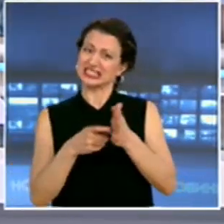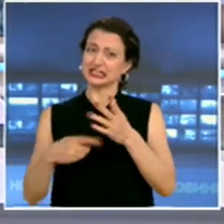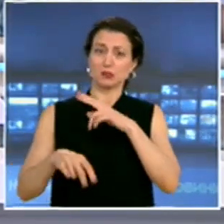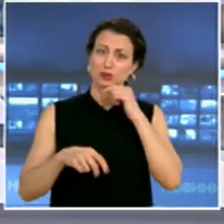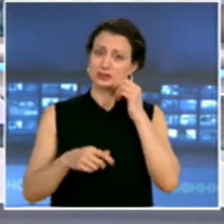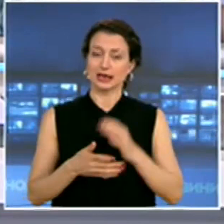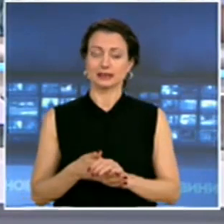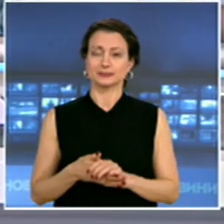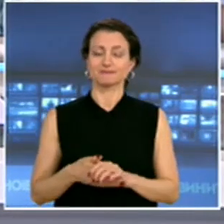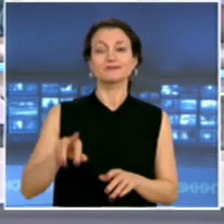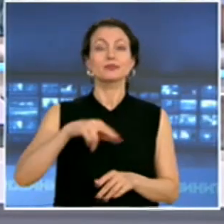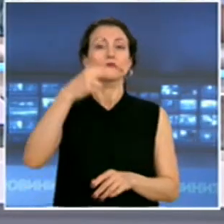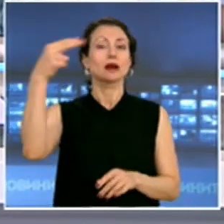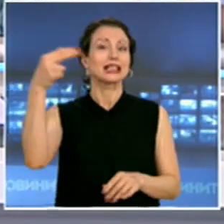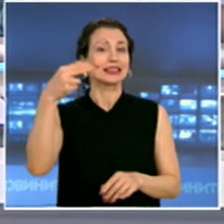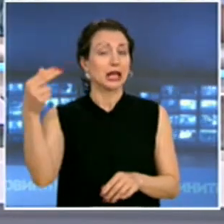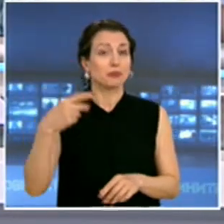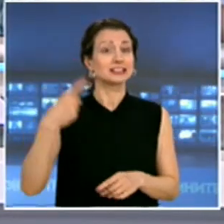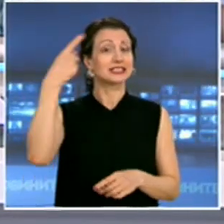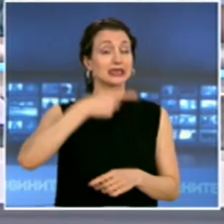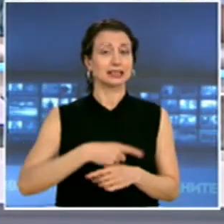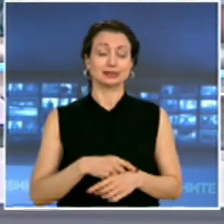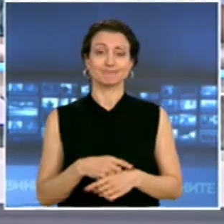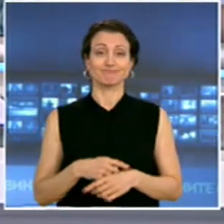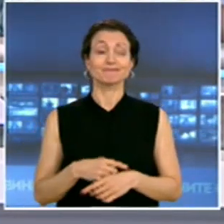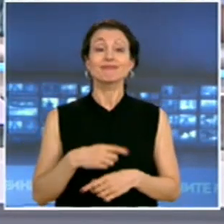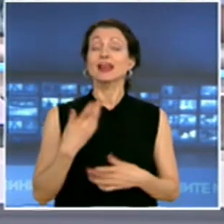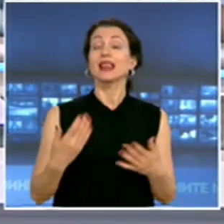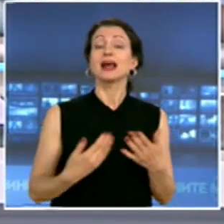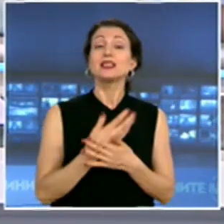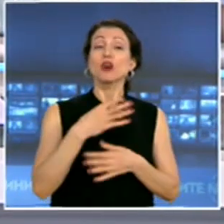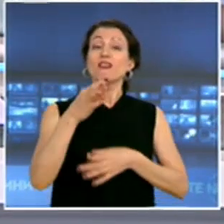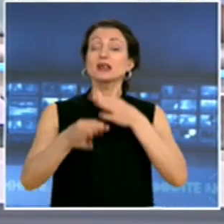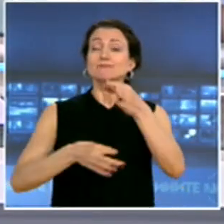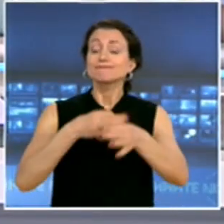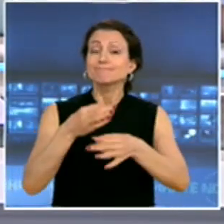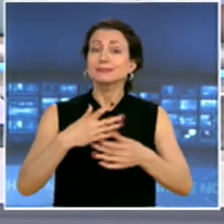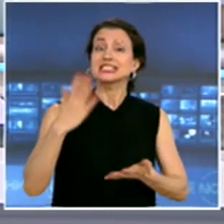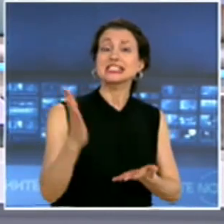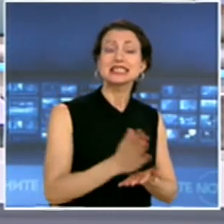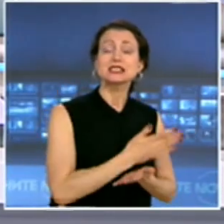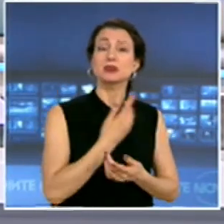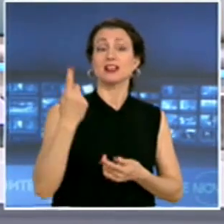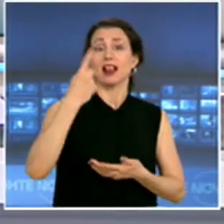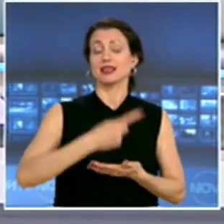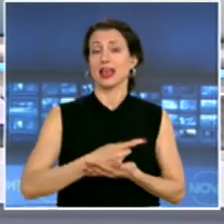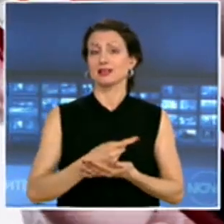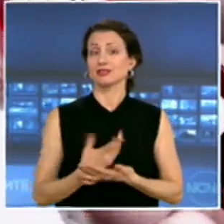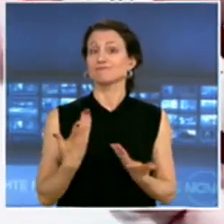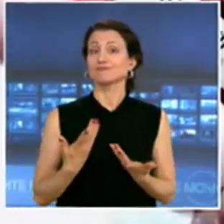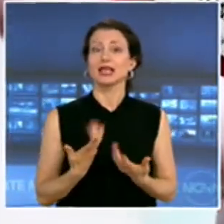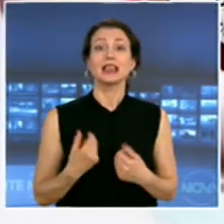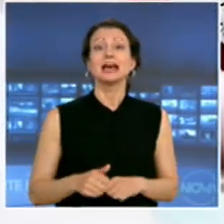Другите теми от дени е отново стряскащ брой нови случаи на коронавирус у нас за изминалото денонощие. Здравните власти са